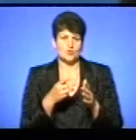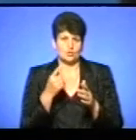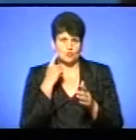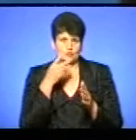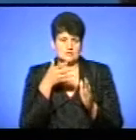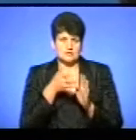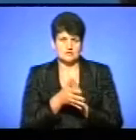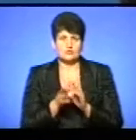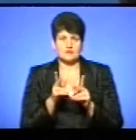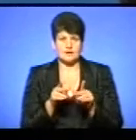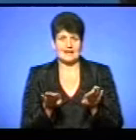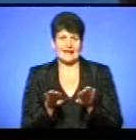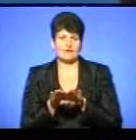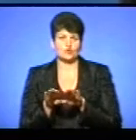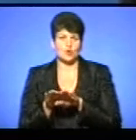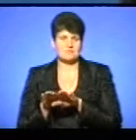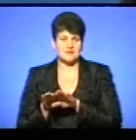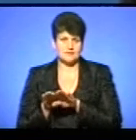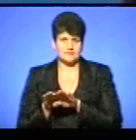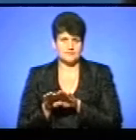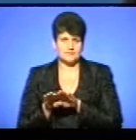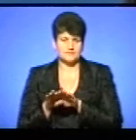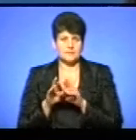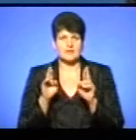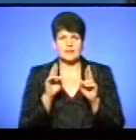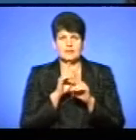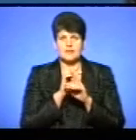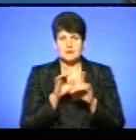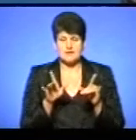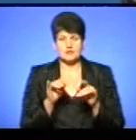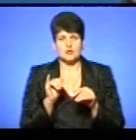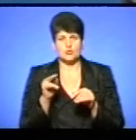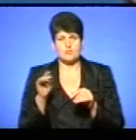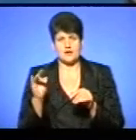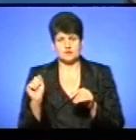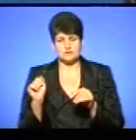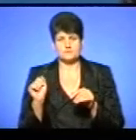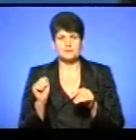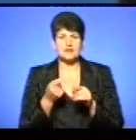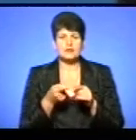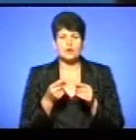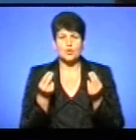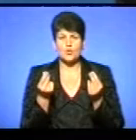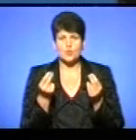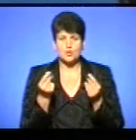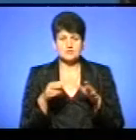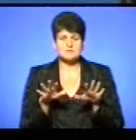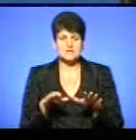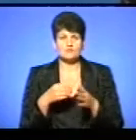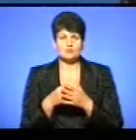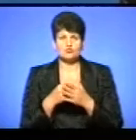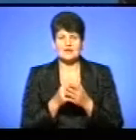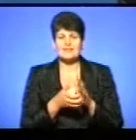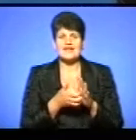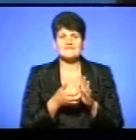неравномірний, необ'єктивний та обрежний. Коштів місцевих бюджетів не